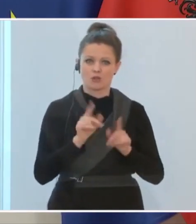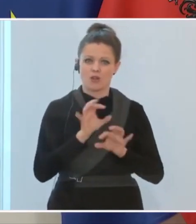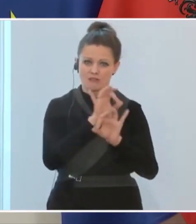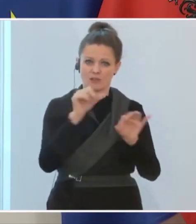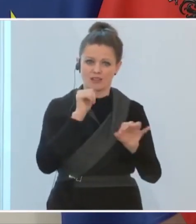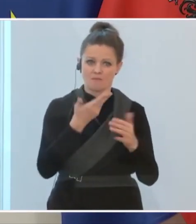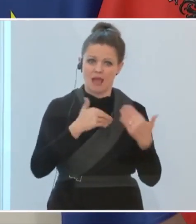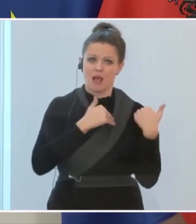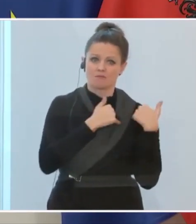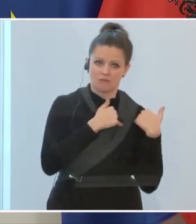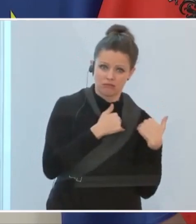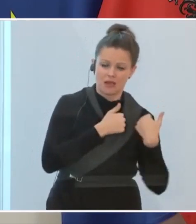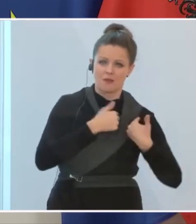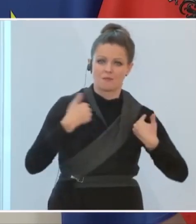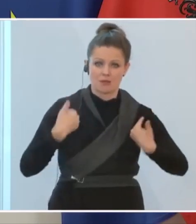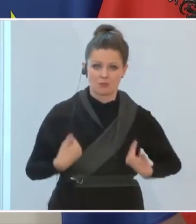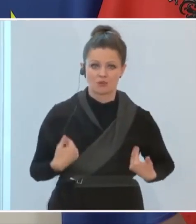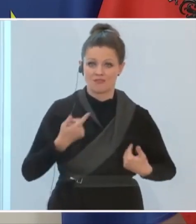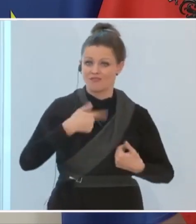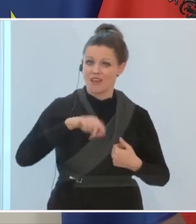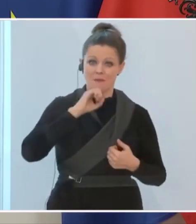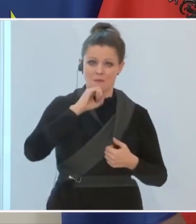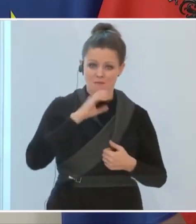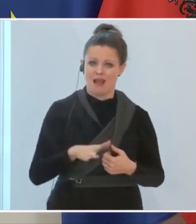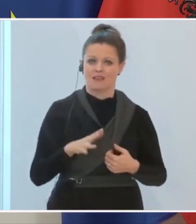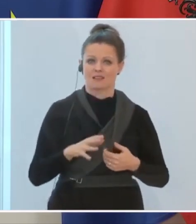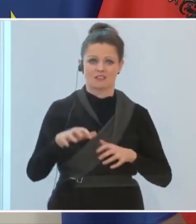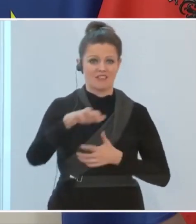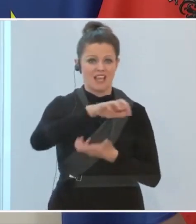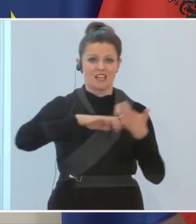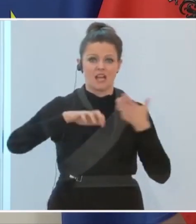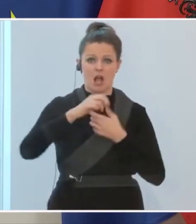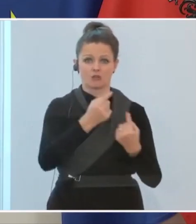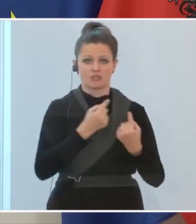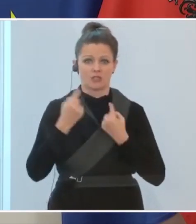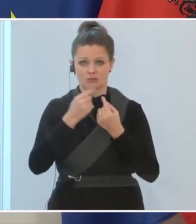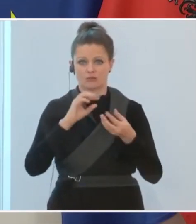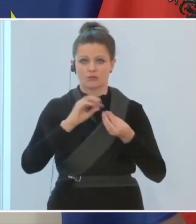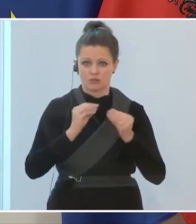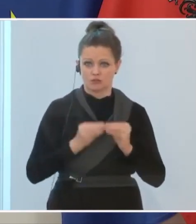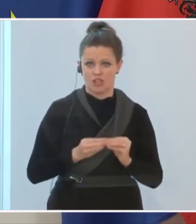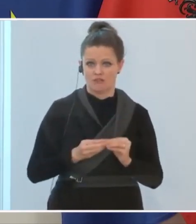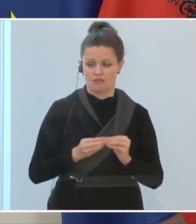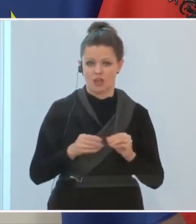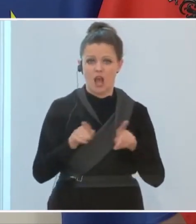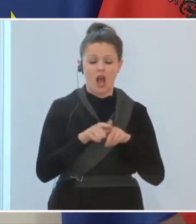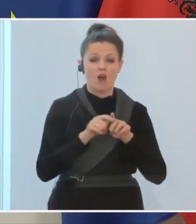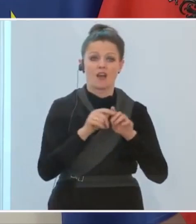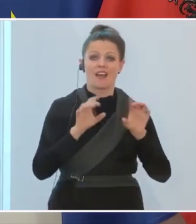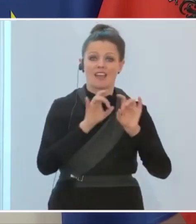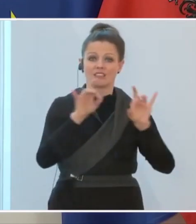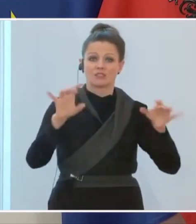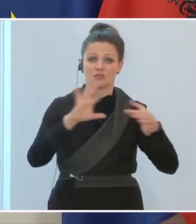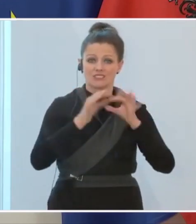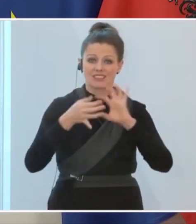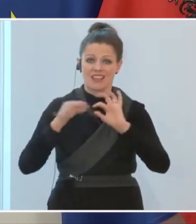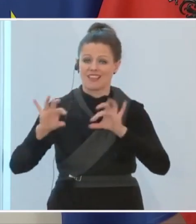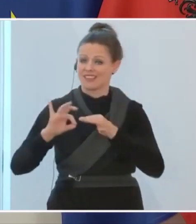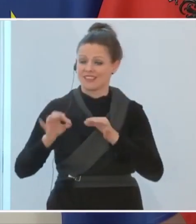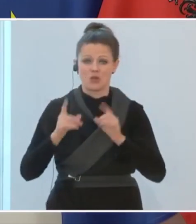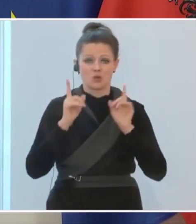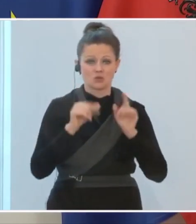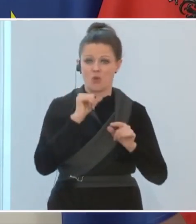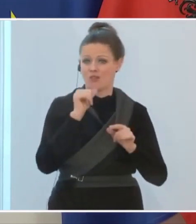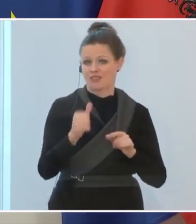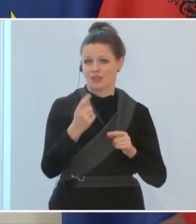hinzuwirken, dass wir keine Chaos-Situationen in den Geschäftslokalen erzeugen, dass wir eben Infektionsketten so gut als möglich als gar nicht zustande kommen lassen